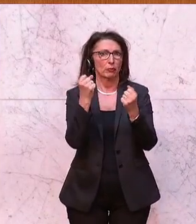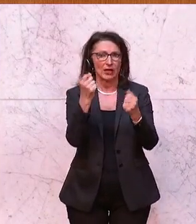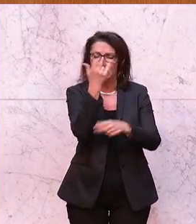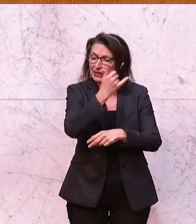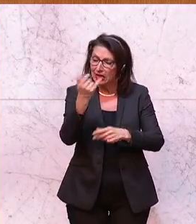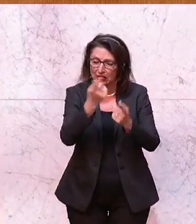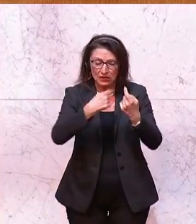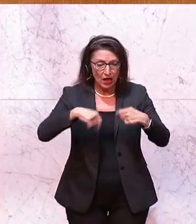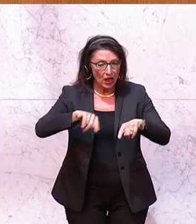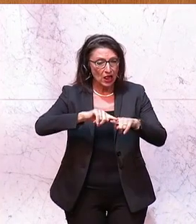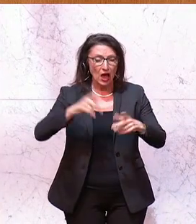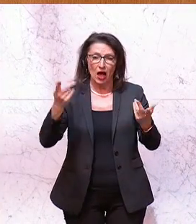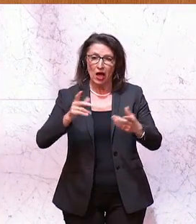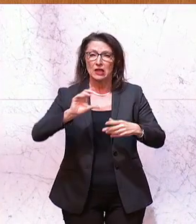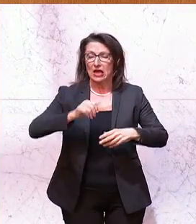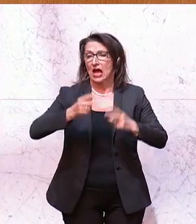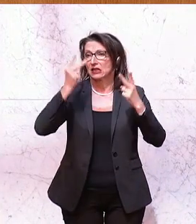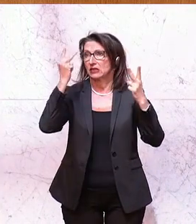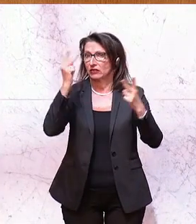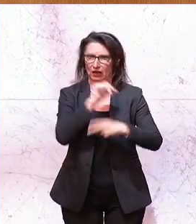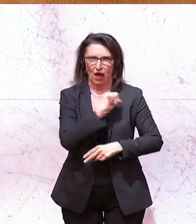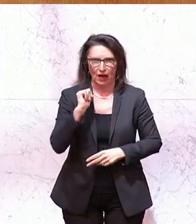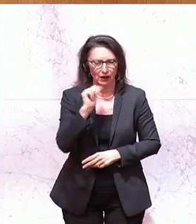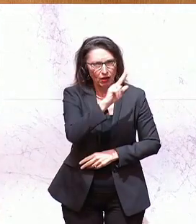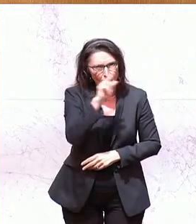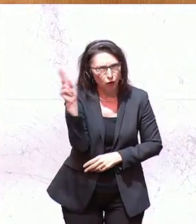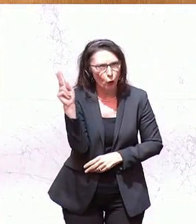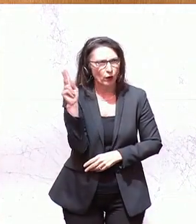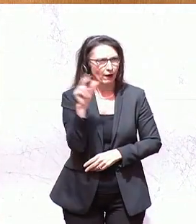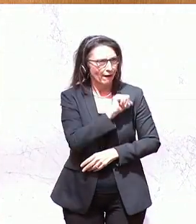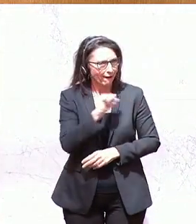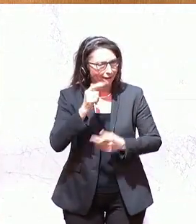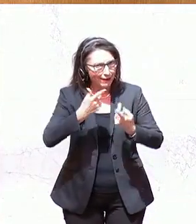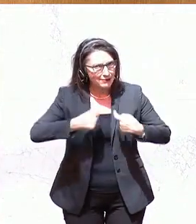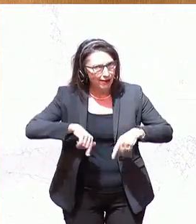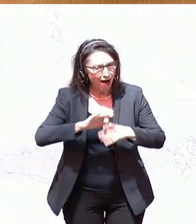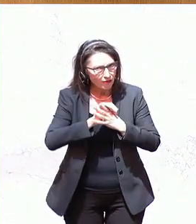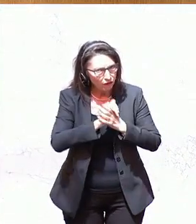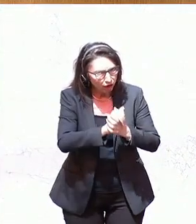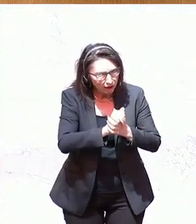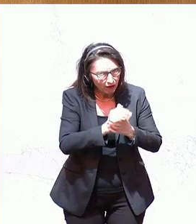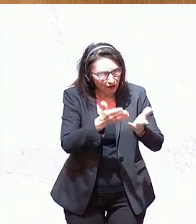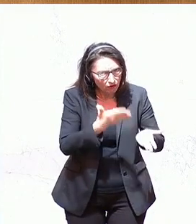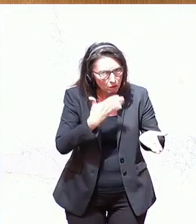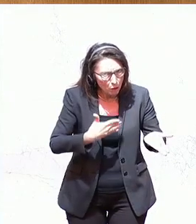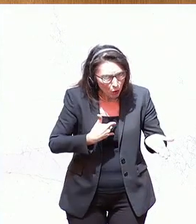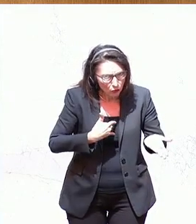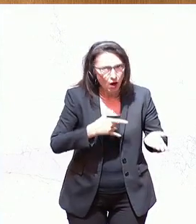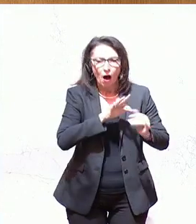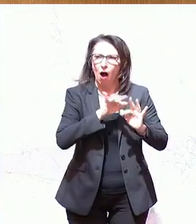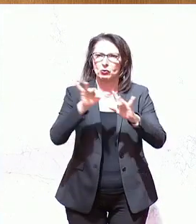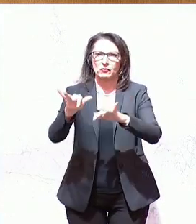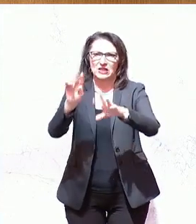Bevölkerung an erster Stelle steht. Denn die Interesse am Frieden im eigenen Land bewirkt, dass sich das auch international